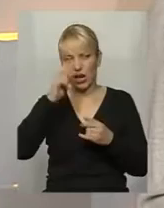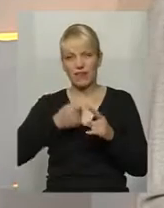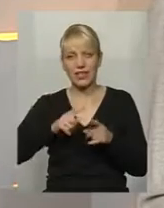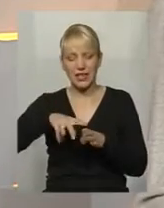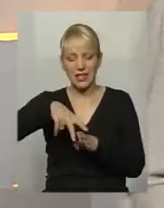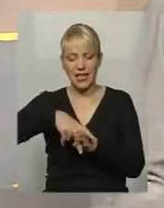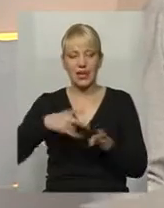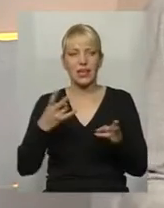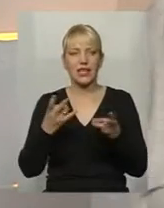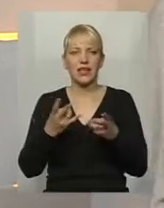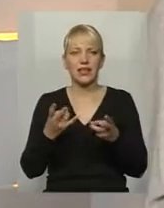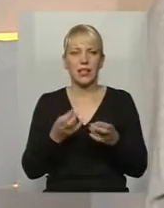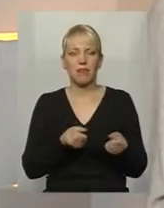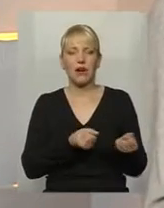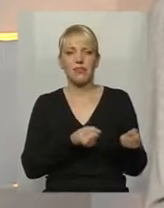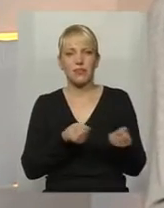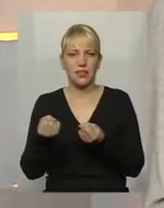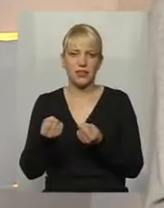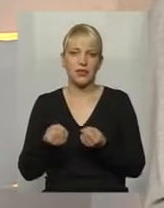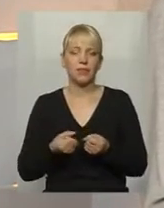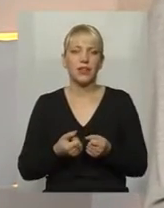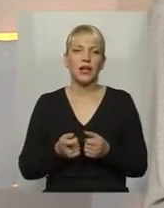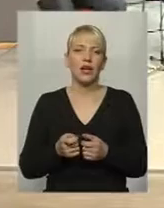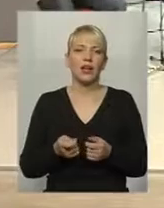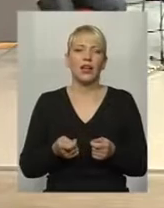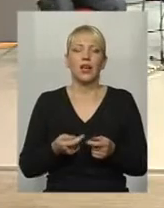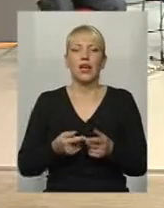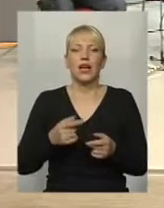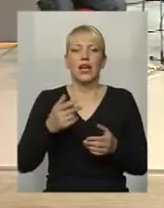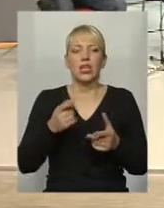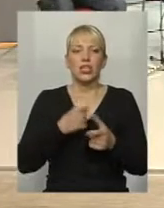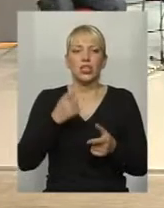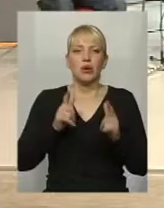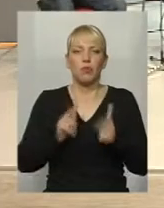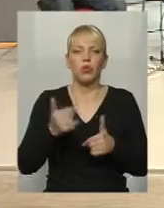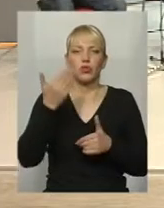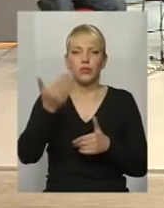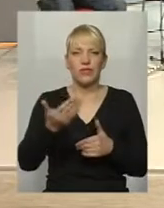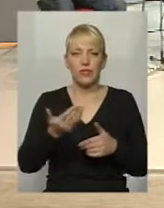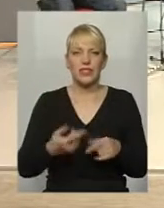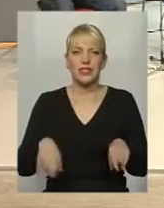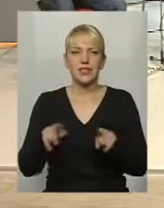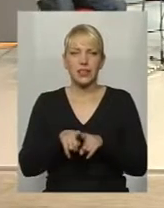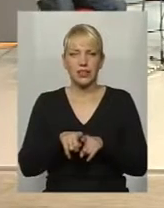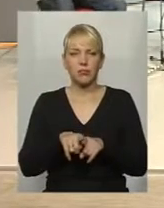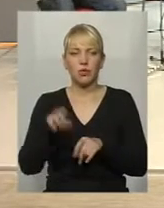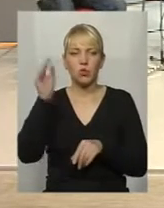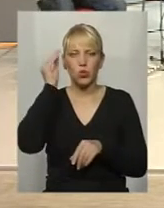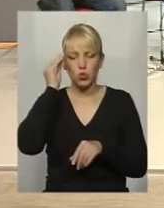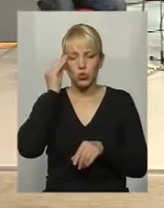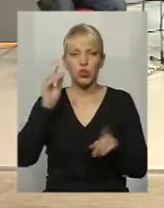який треба нести. Разом з тим, чи погоджуєтеся ви з таким судженням, що